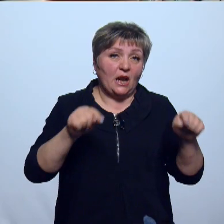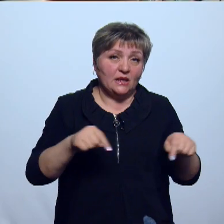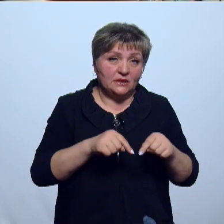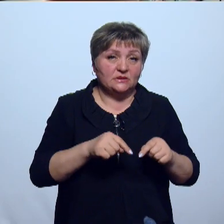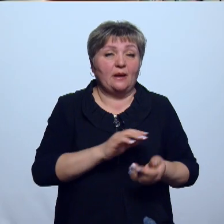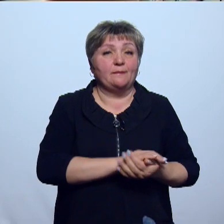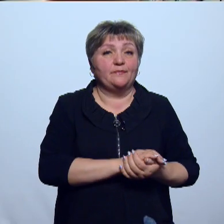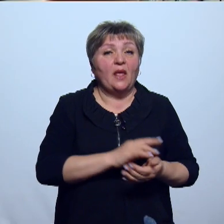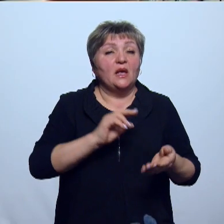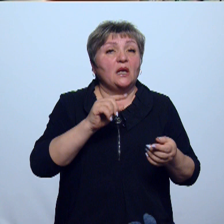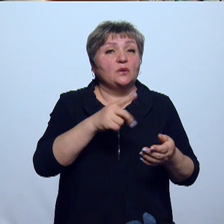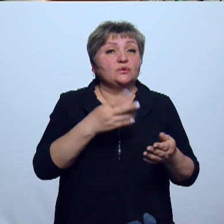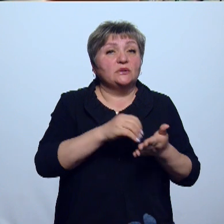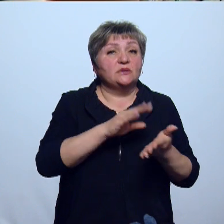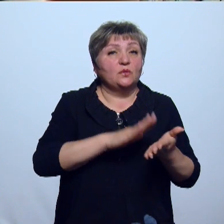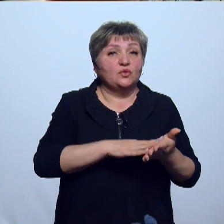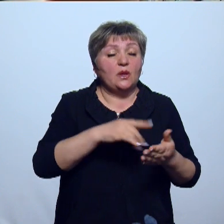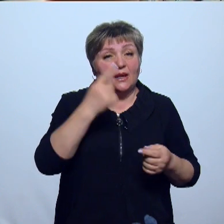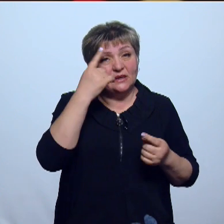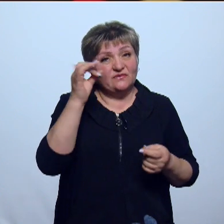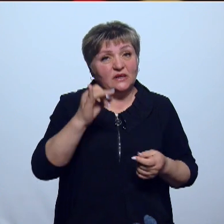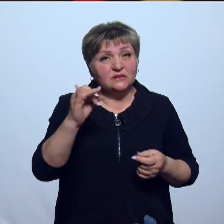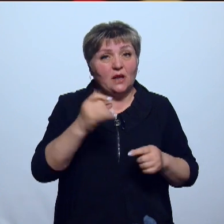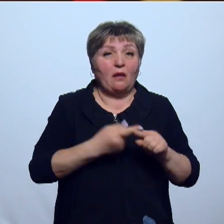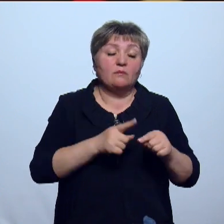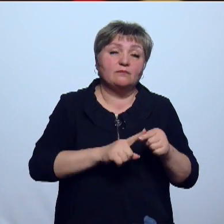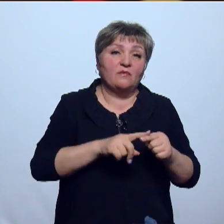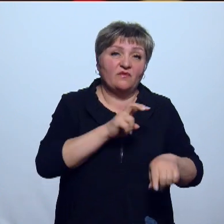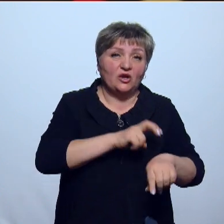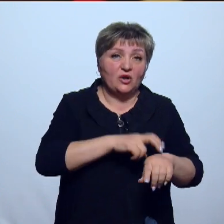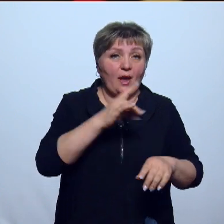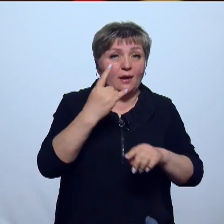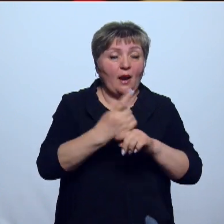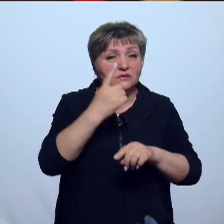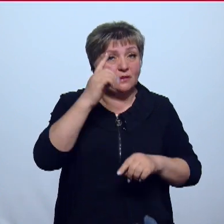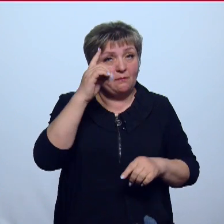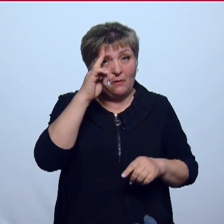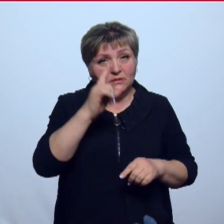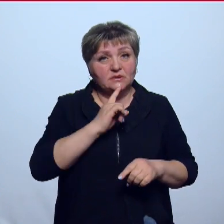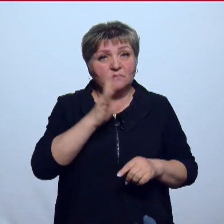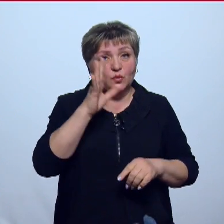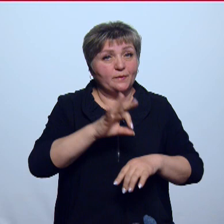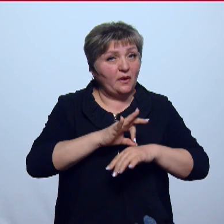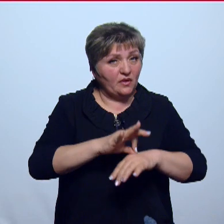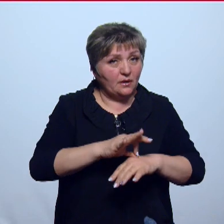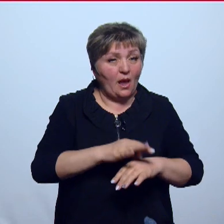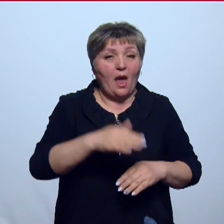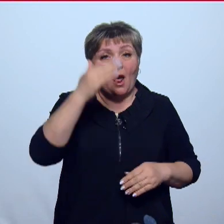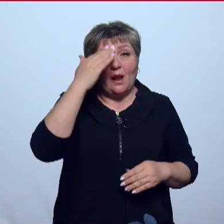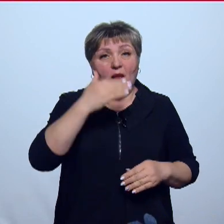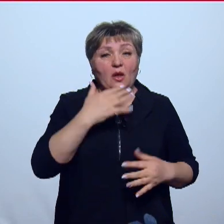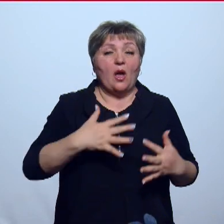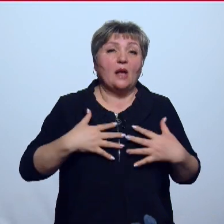Планируется включить в экспертный совет известных врачей республики. Встречи будут проходить раз в месяц. Летняя